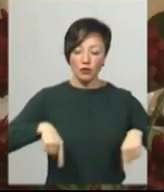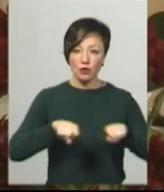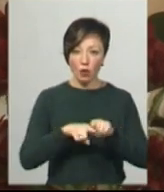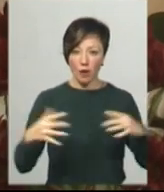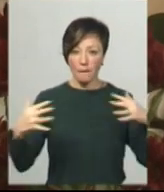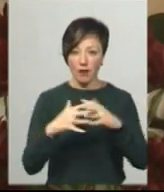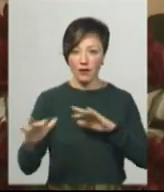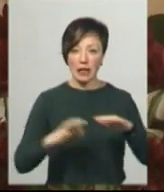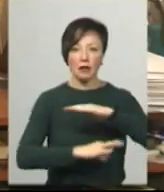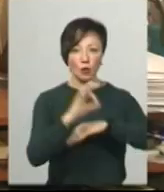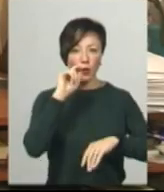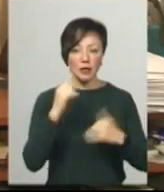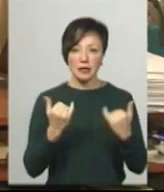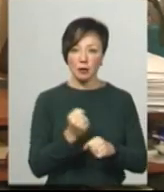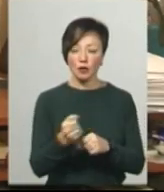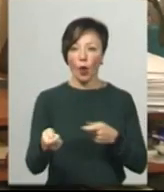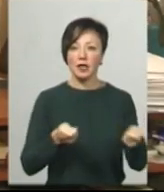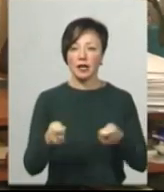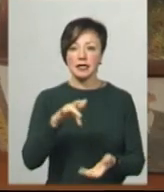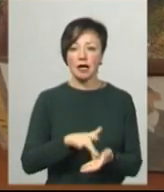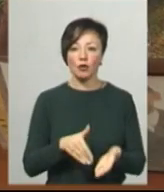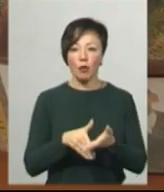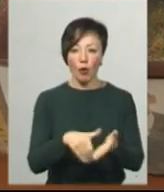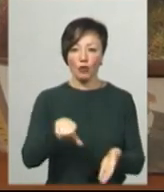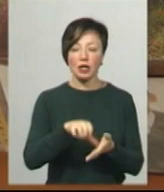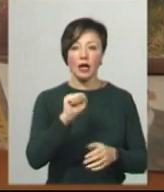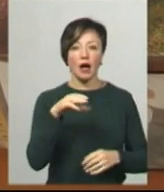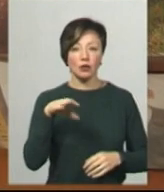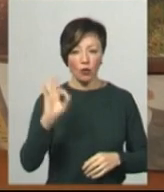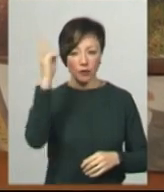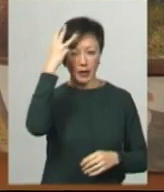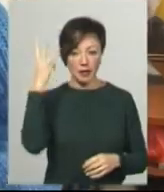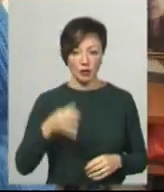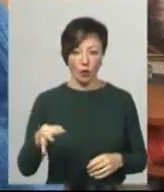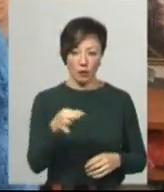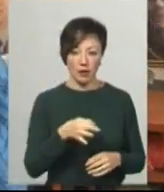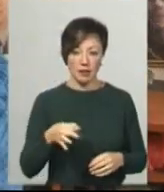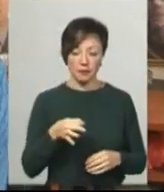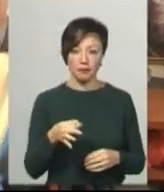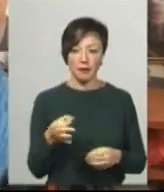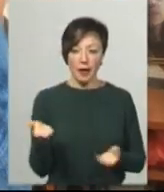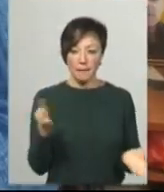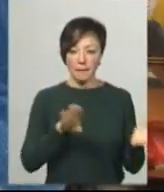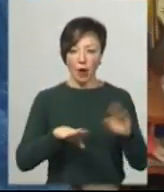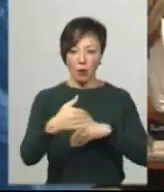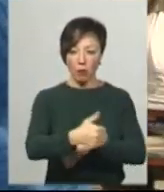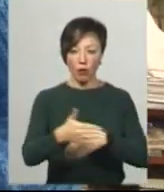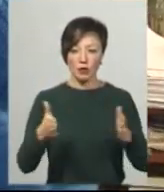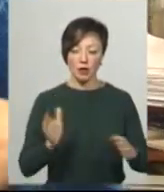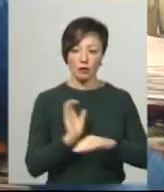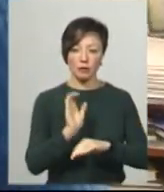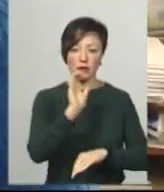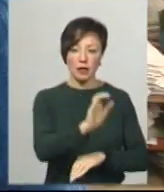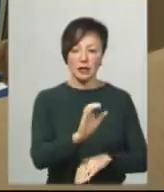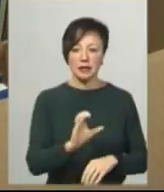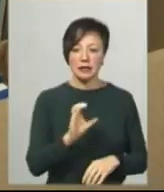на сході України, тому зараз працює координаторкою Центру допомоги учасникам АТО Хмельницької області. Пакуємо посилку, яка поїде